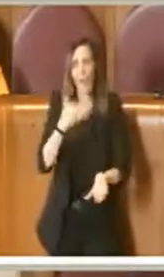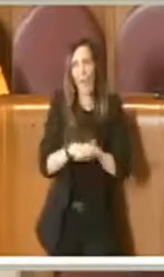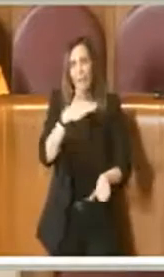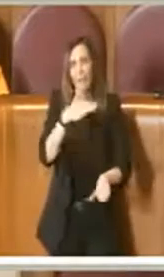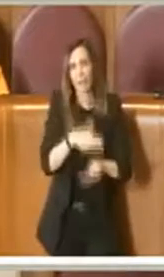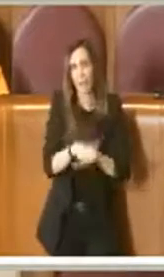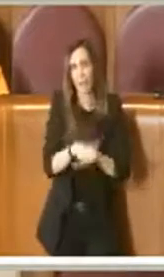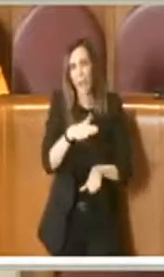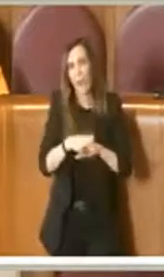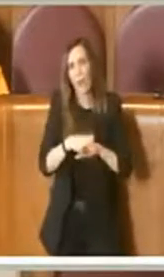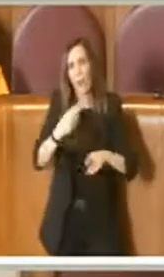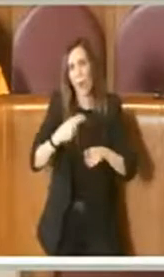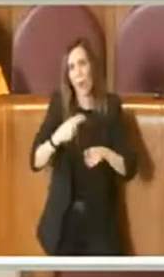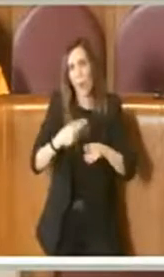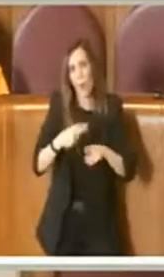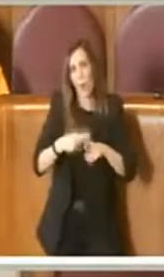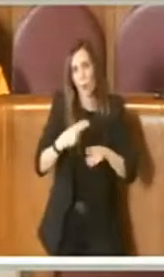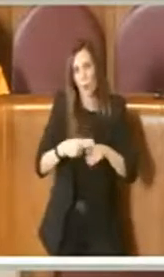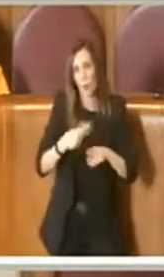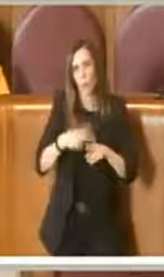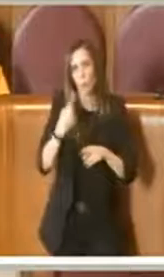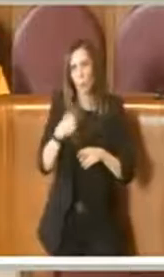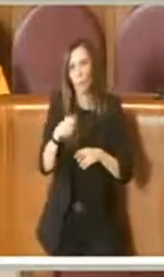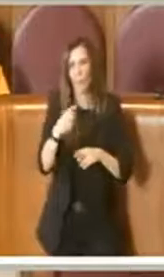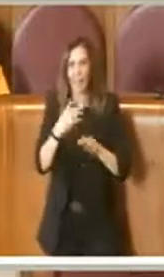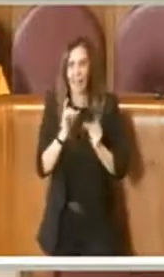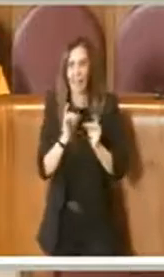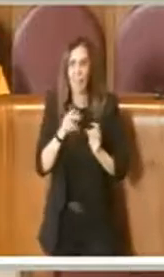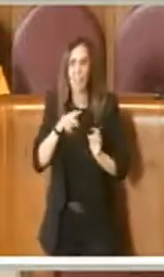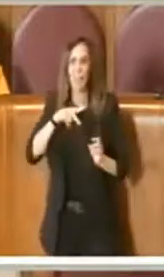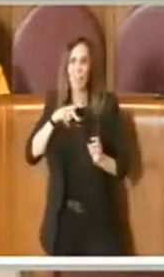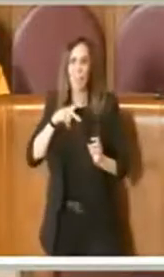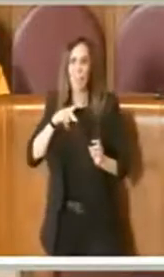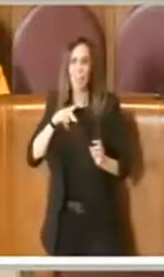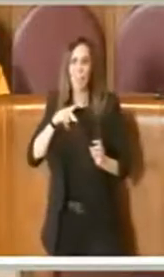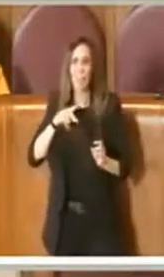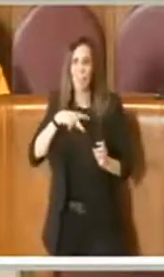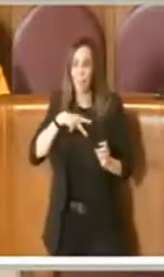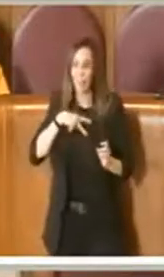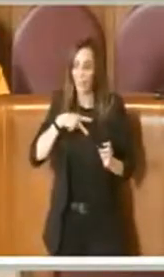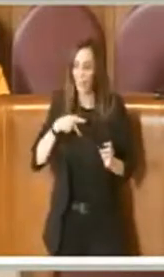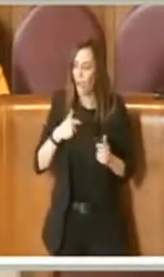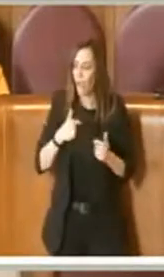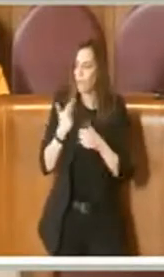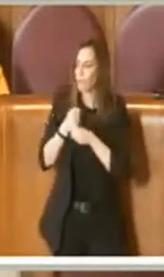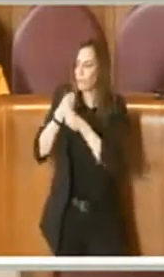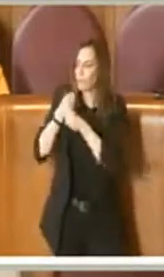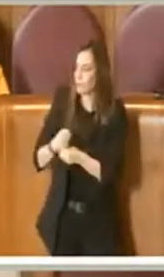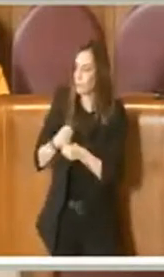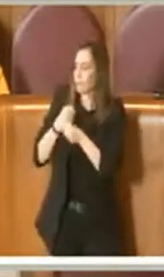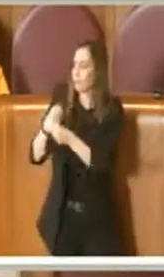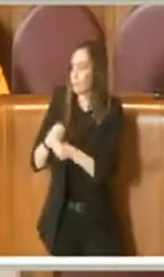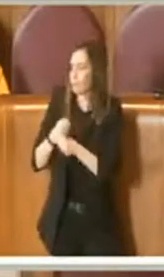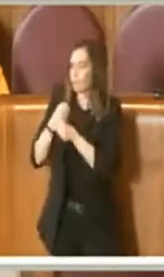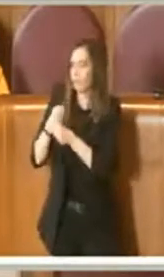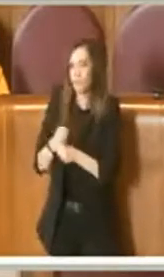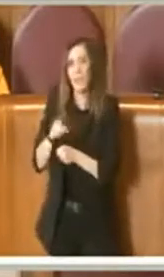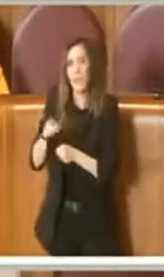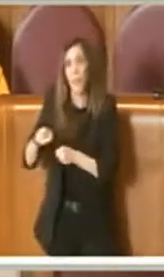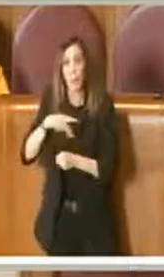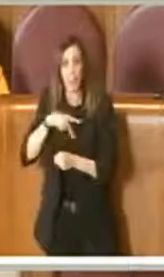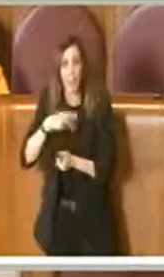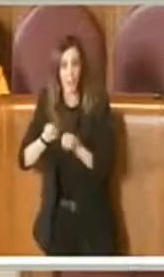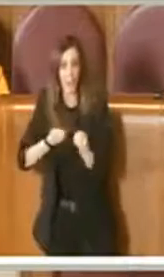Roma di questa liberalizzazione con il privato che gestisce ancora una parte